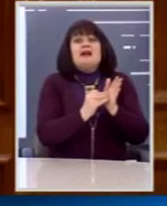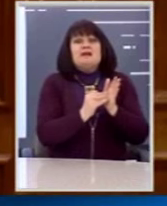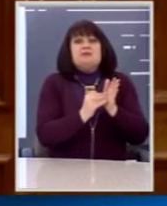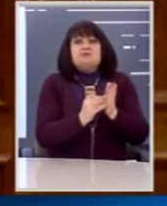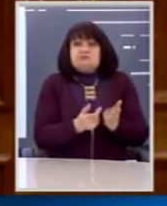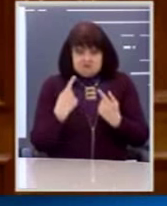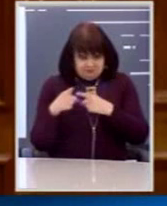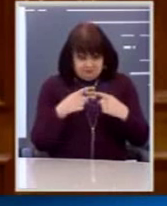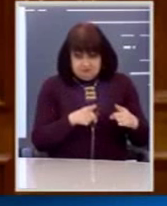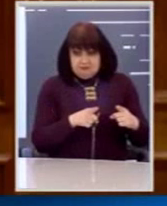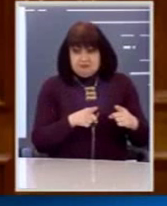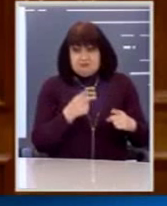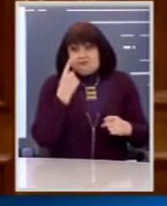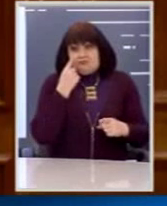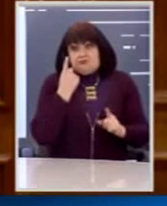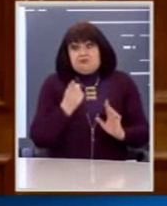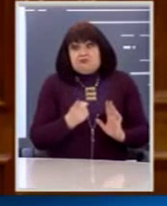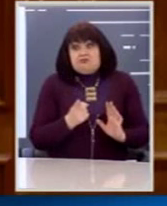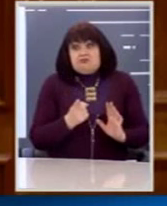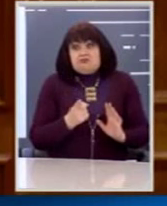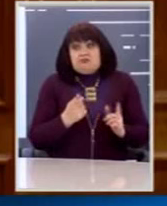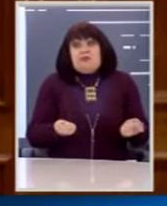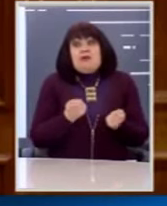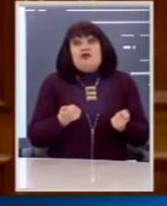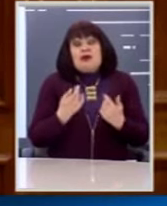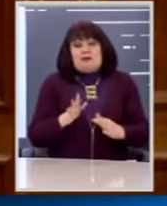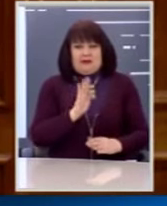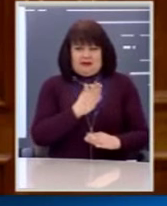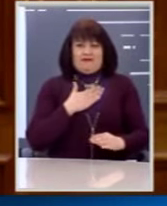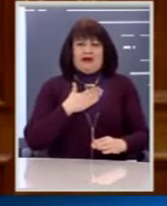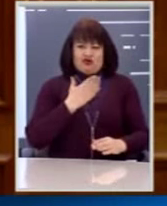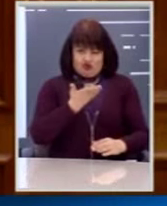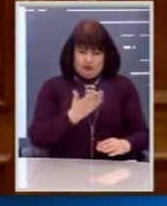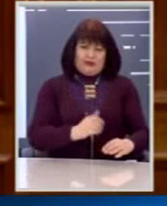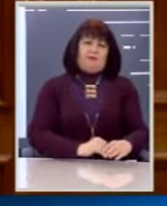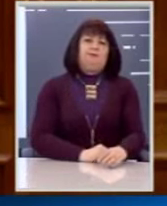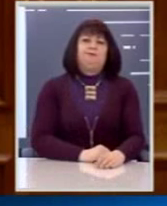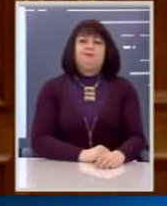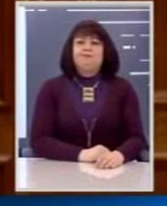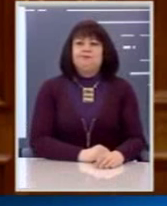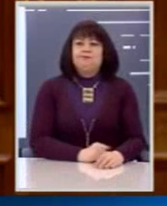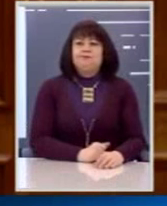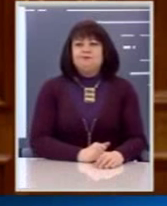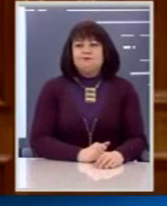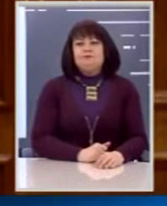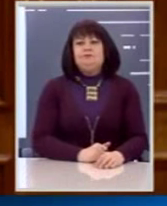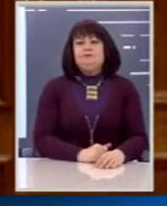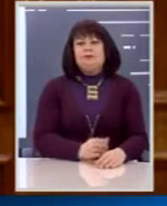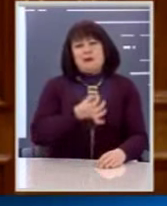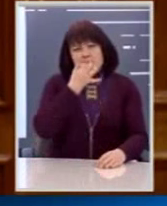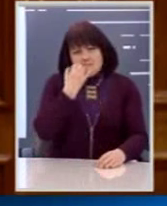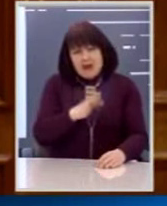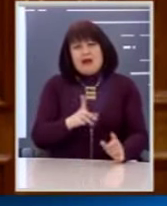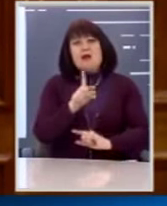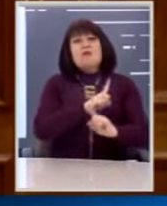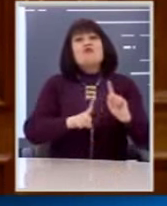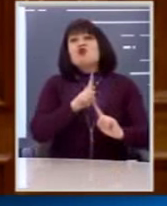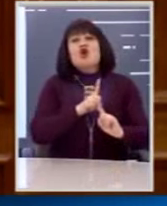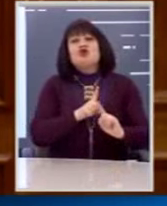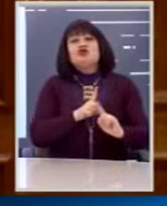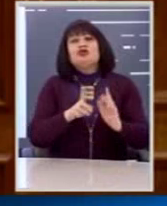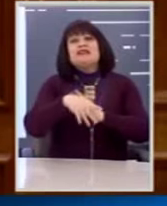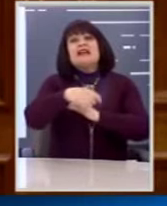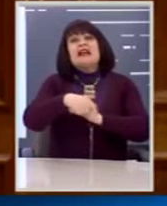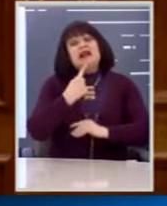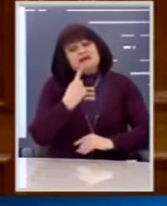Αυτό έχουν κάνει. Αυτό έχει γίνει. Ευχαριστούμε. Δόθηκαν οι διευκρινήσεις. Και έχω πει ποιος είναι αυτός ο Εισαγγελέας.